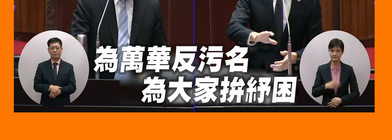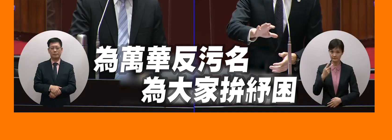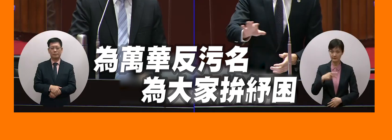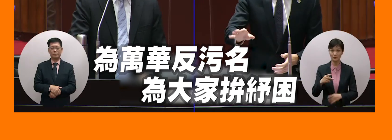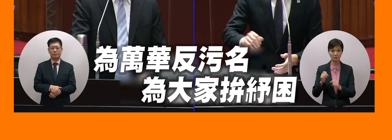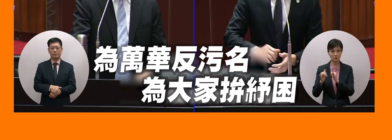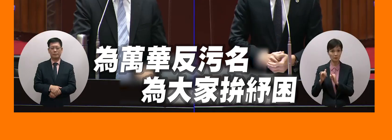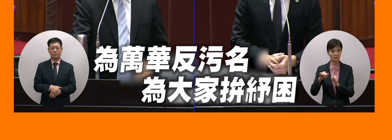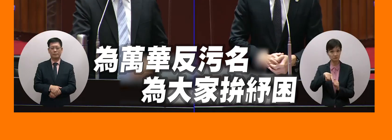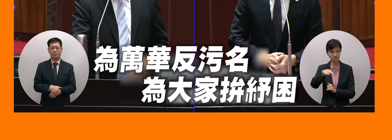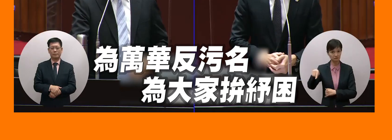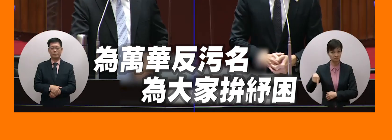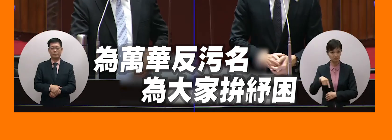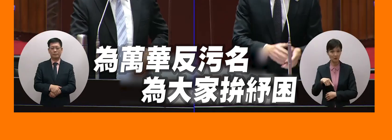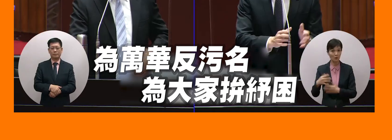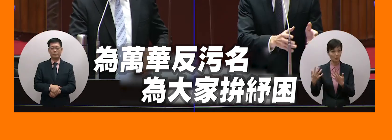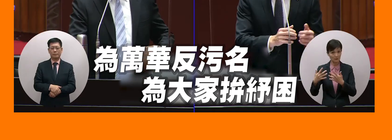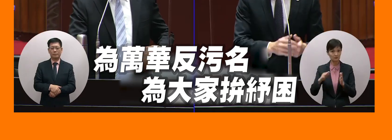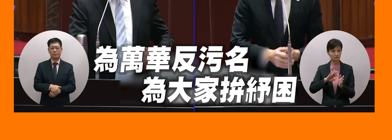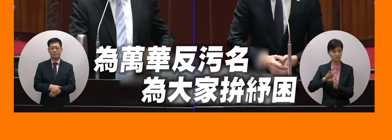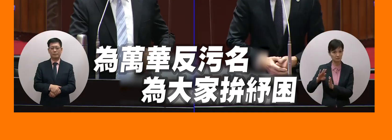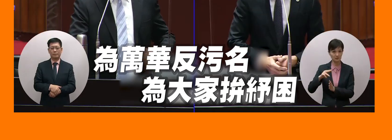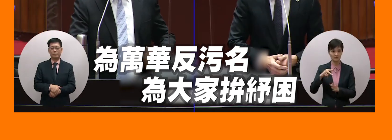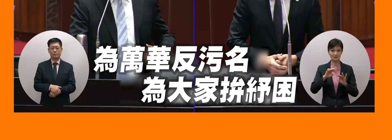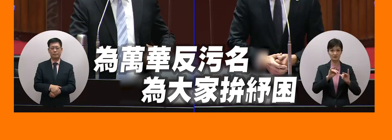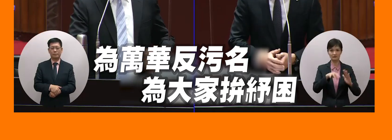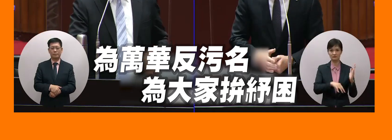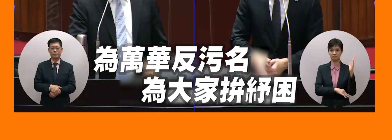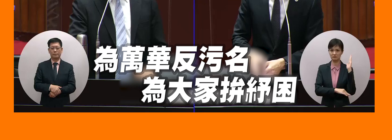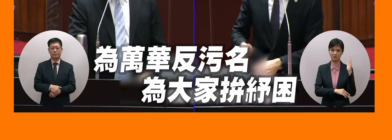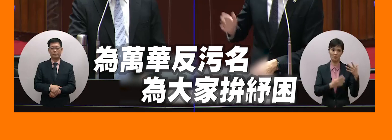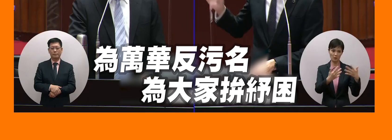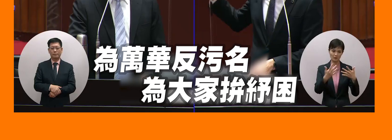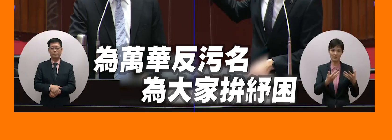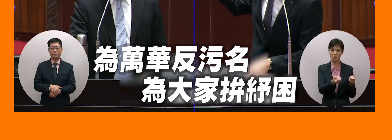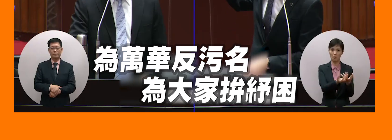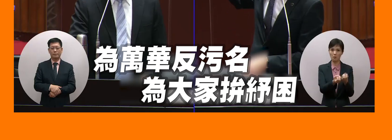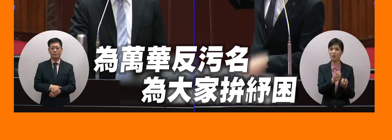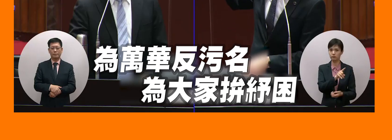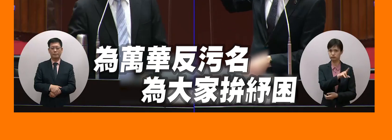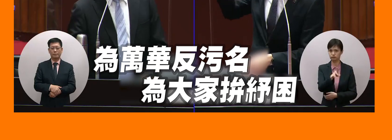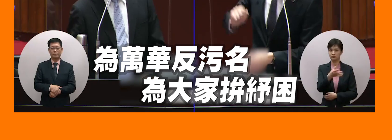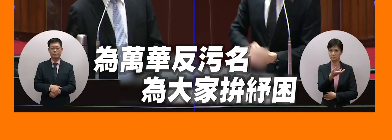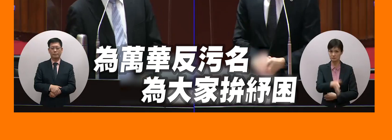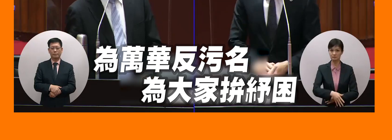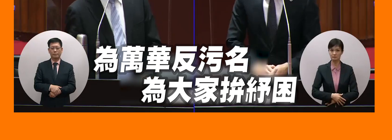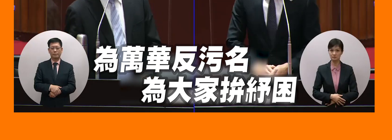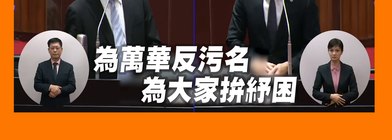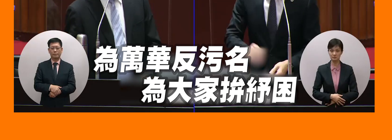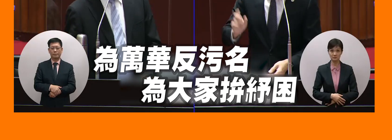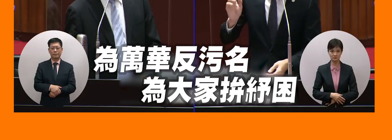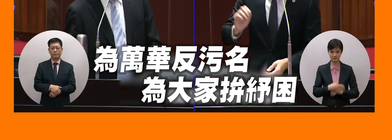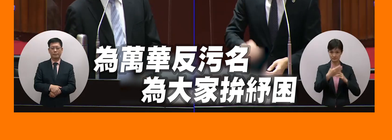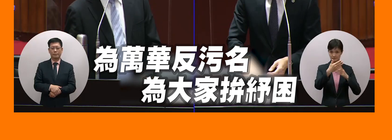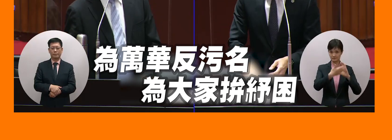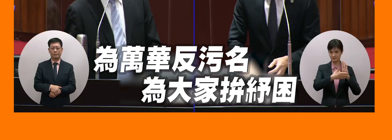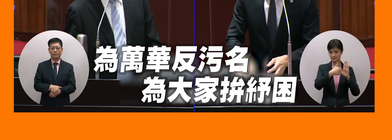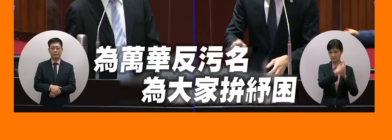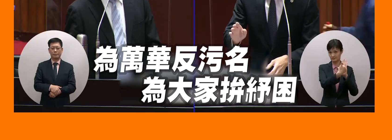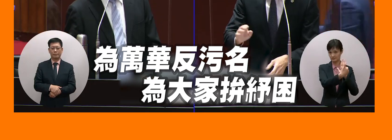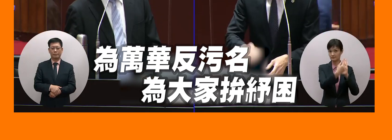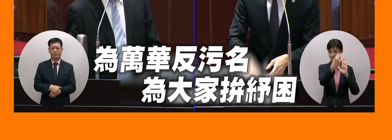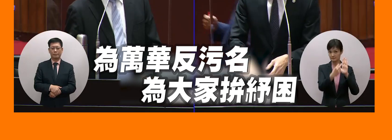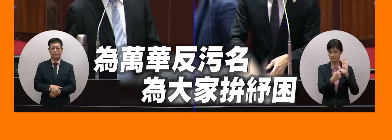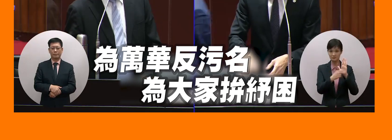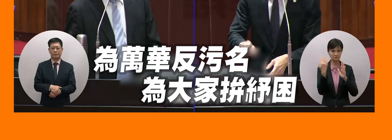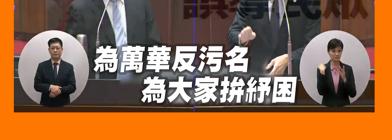民眾那是民間的這些問題另外地方政府問題也是一堆我現在要讓議長發了一張圖這是台北市政府